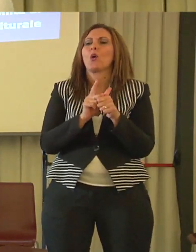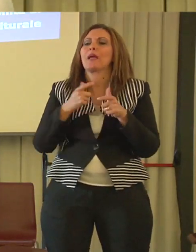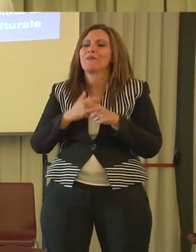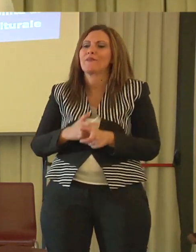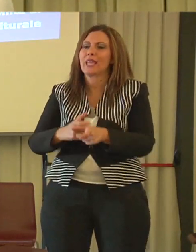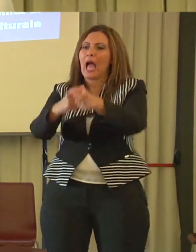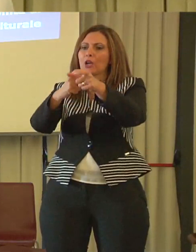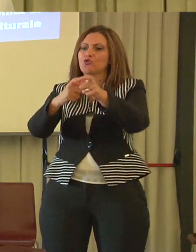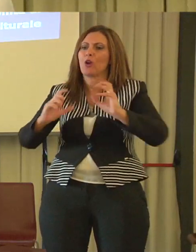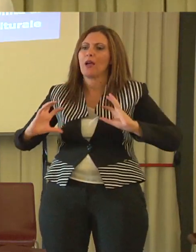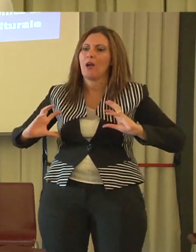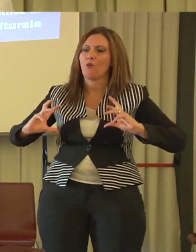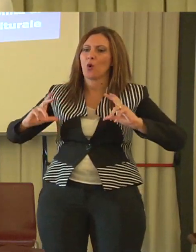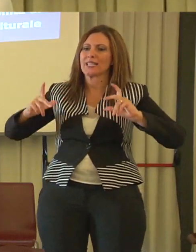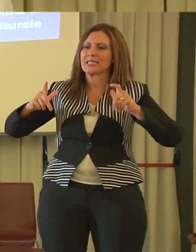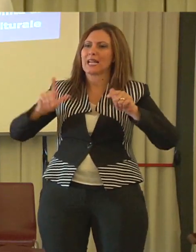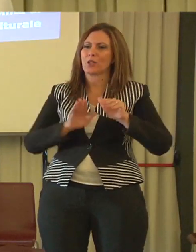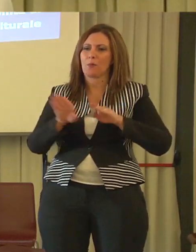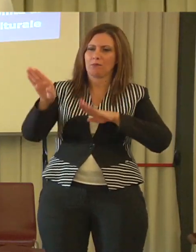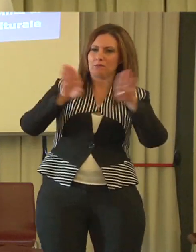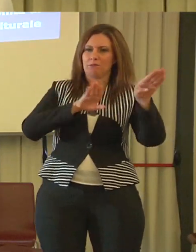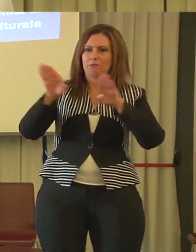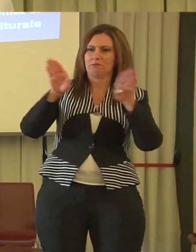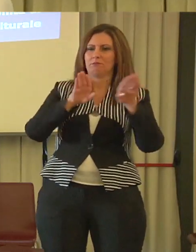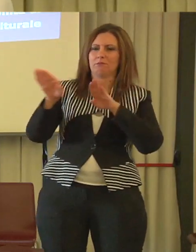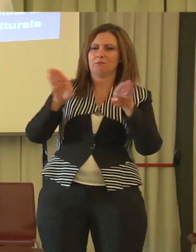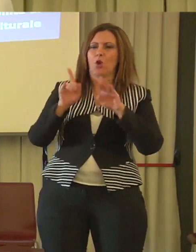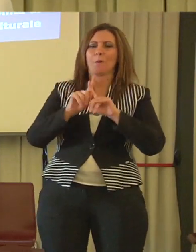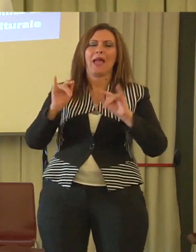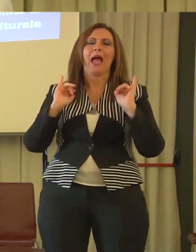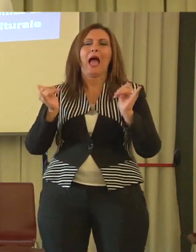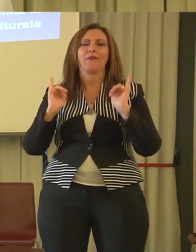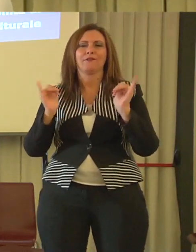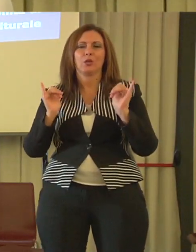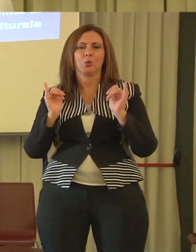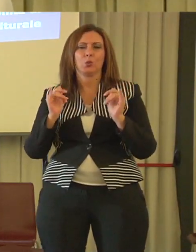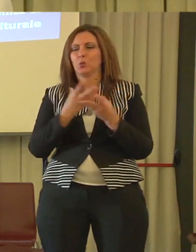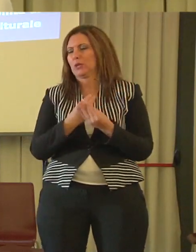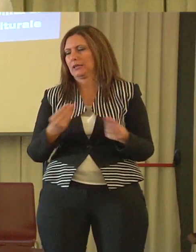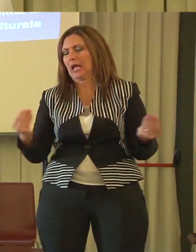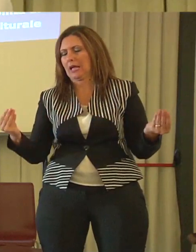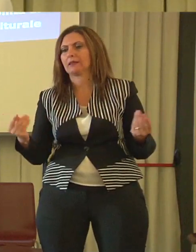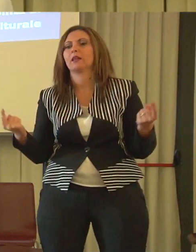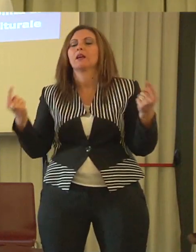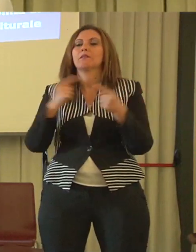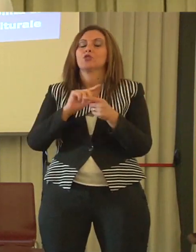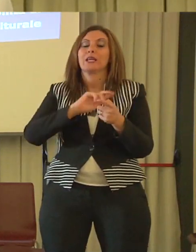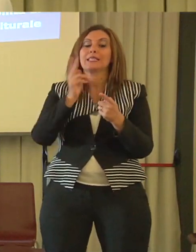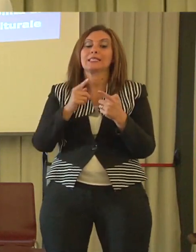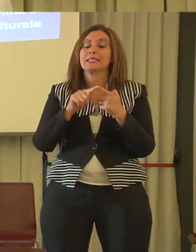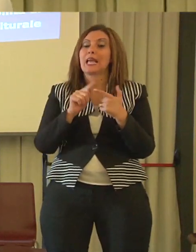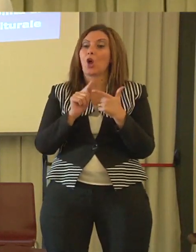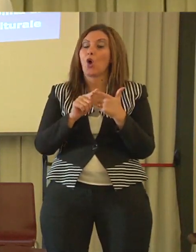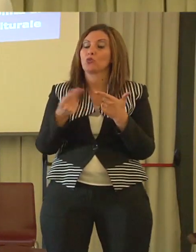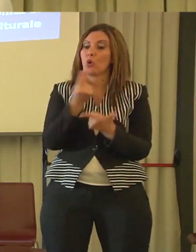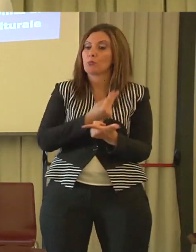dico semplice, tanto per non sviluire l'importanza, il secondo lo abbiamo voluto condividere con